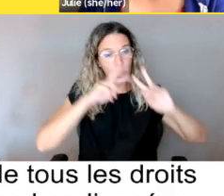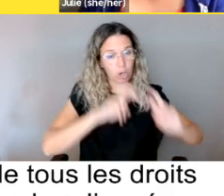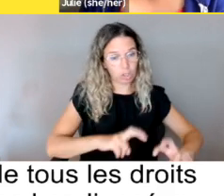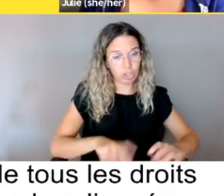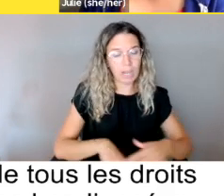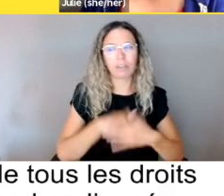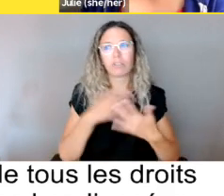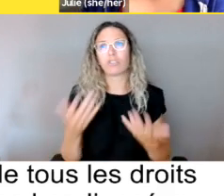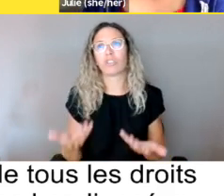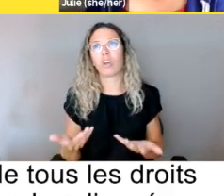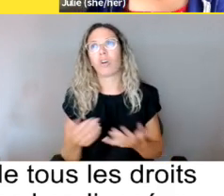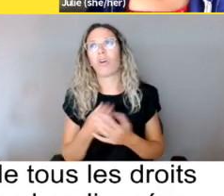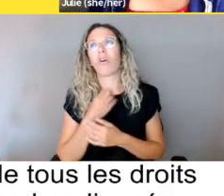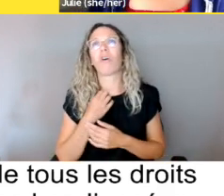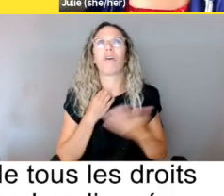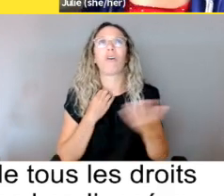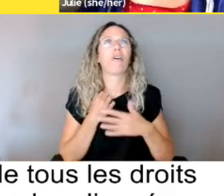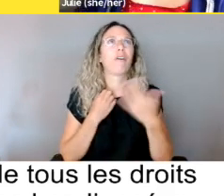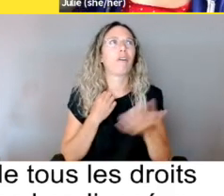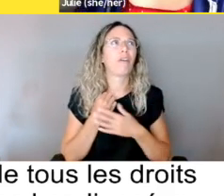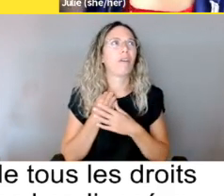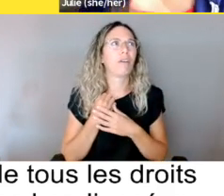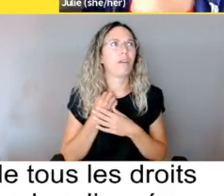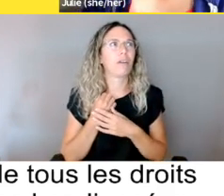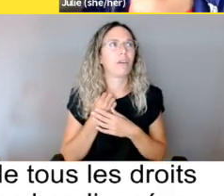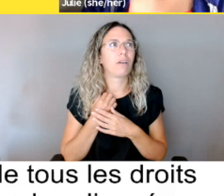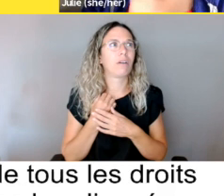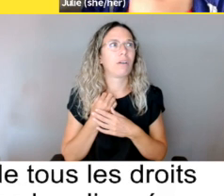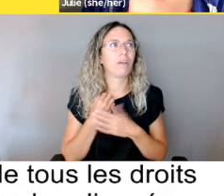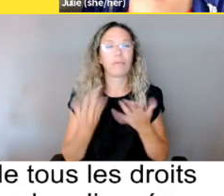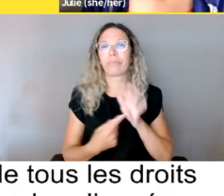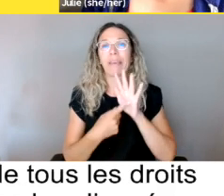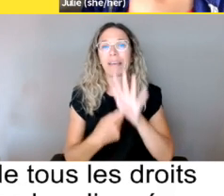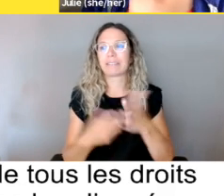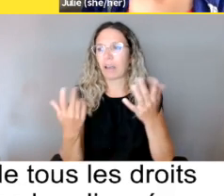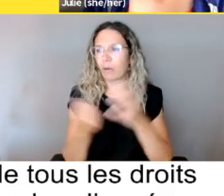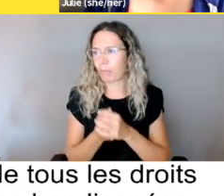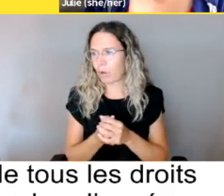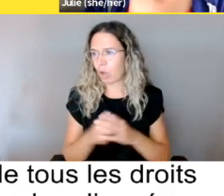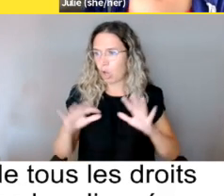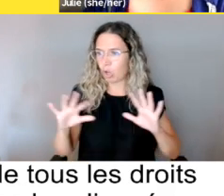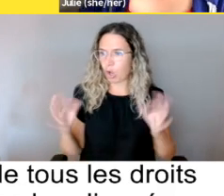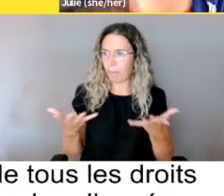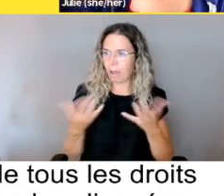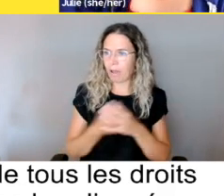ça inclut, donc, mettons, un exemple serait comment